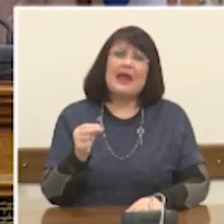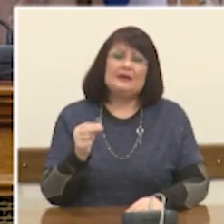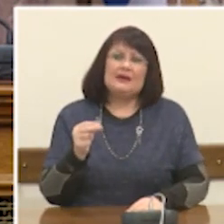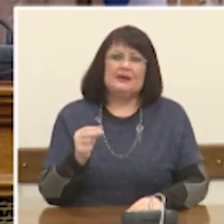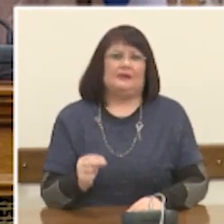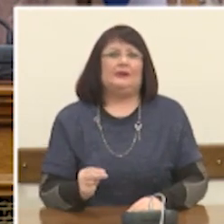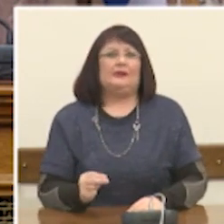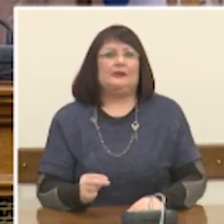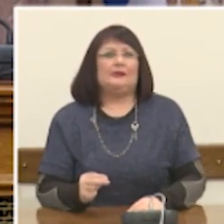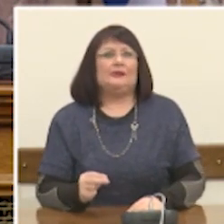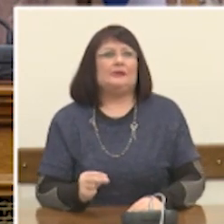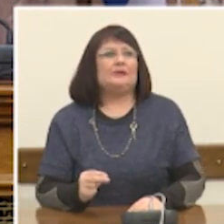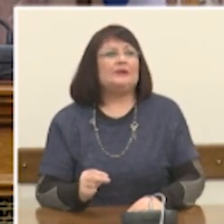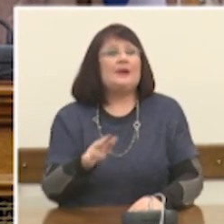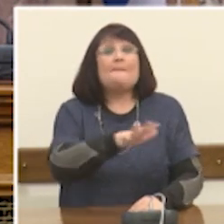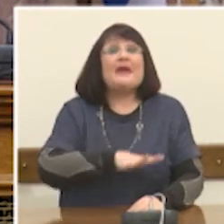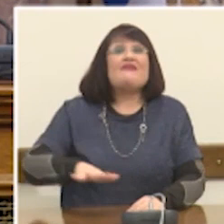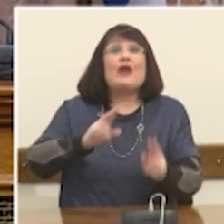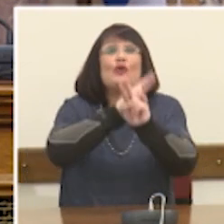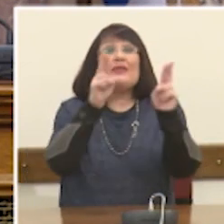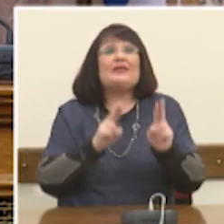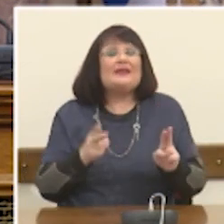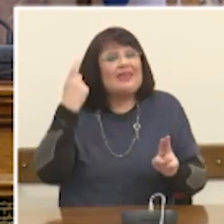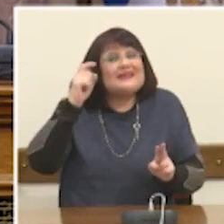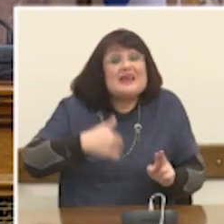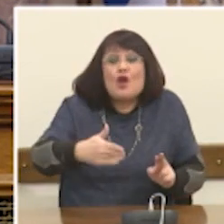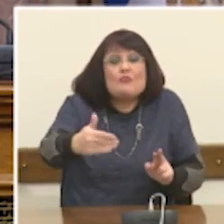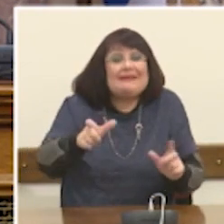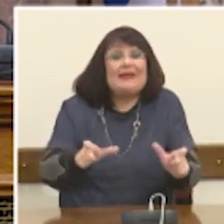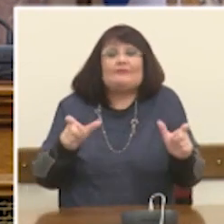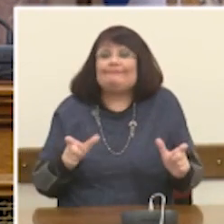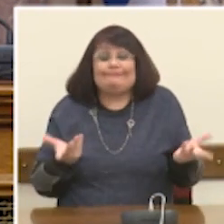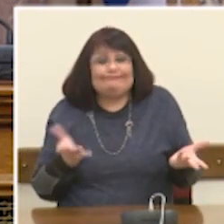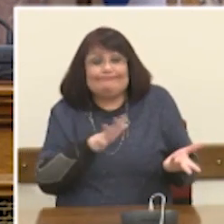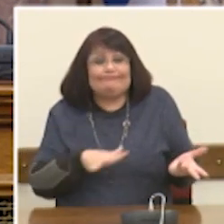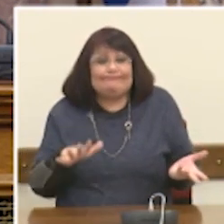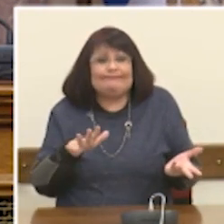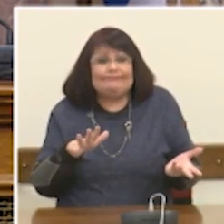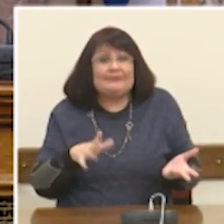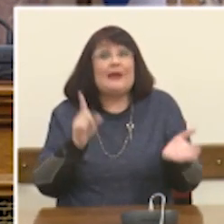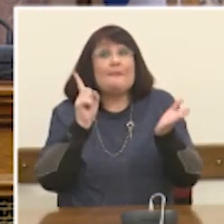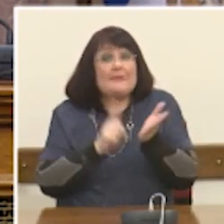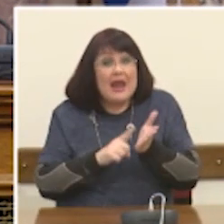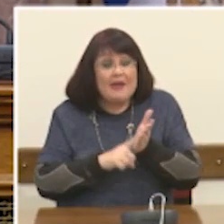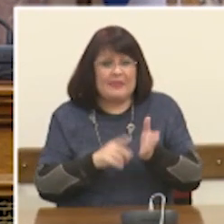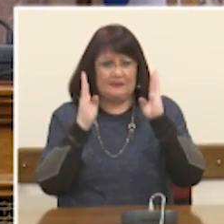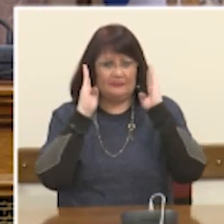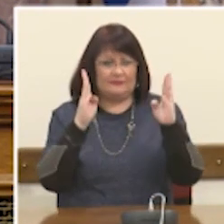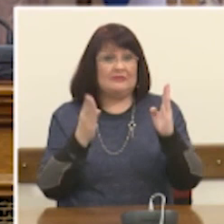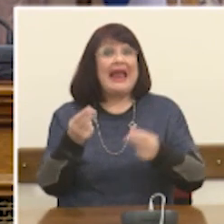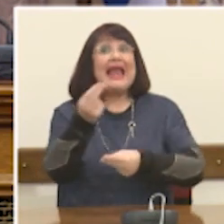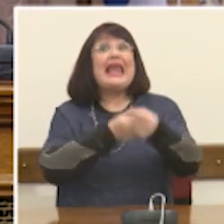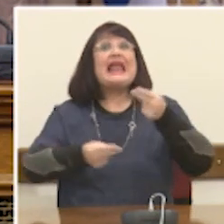ασταθές διεθνές περιβάλλον, η στρατηγική της χώρας οφείλει πάντα να έχει εναλλακτικές λύσεις.